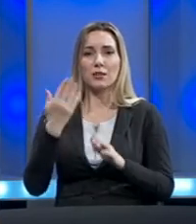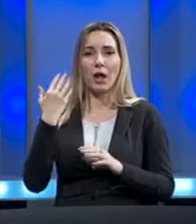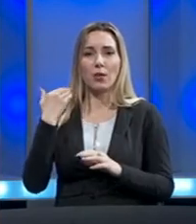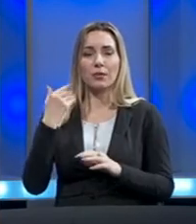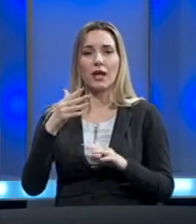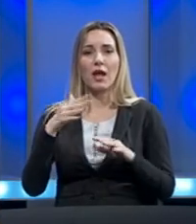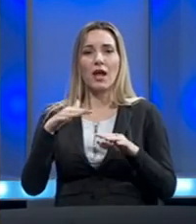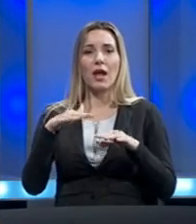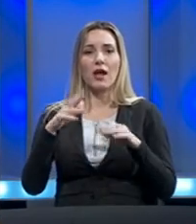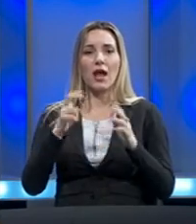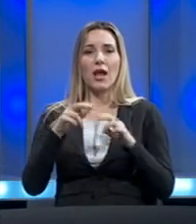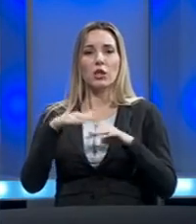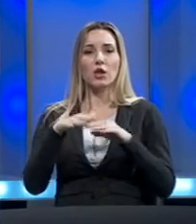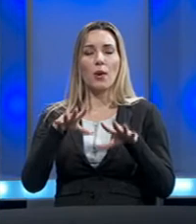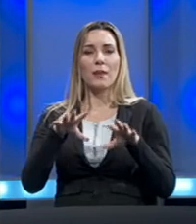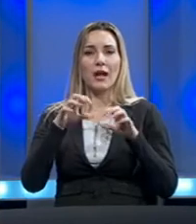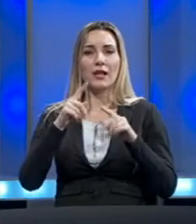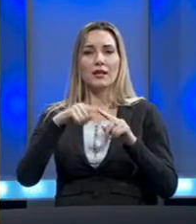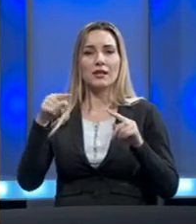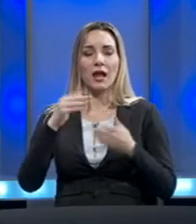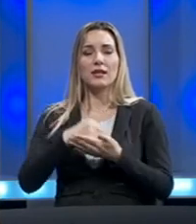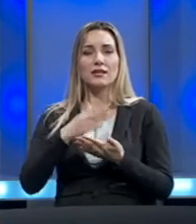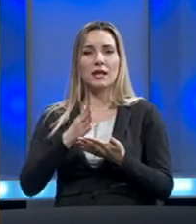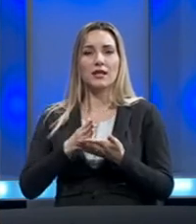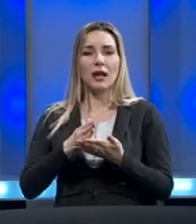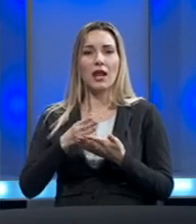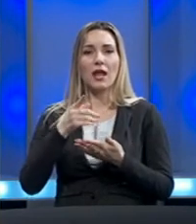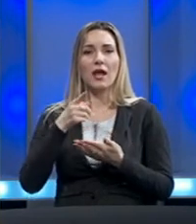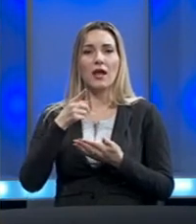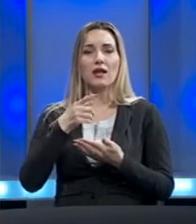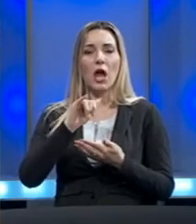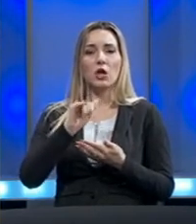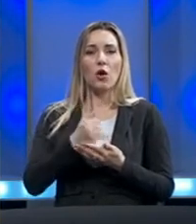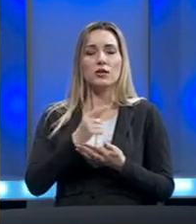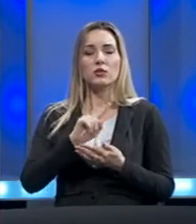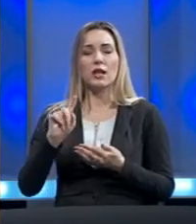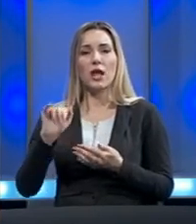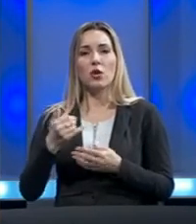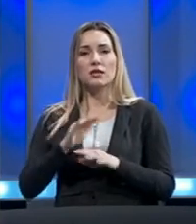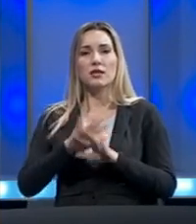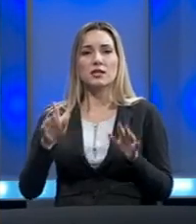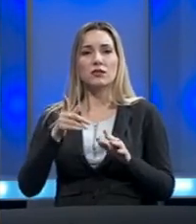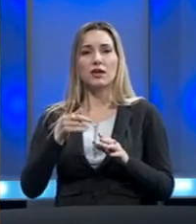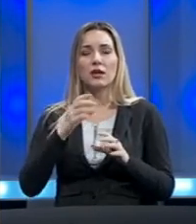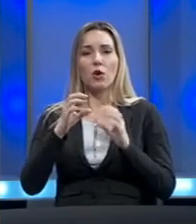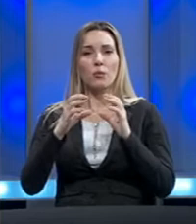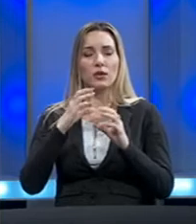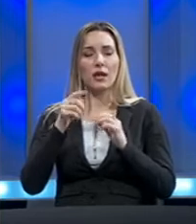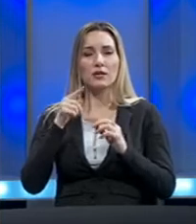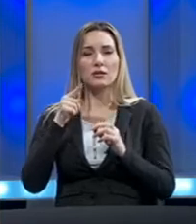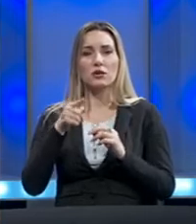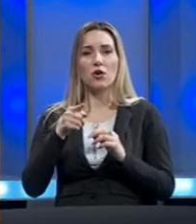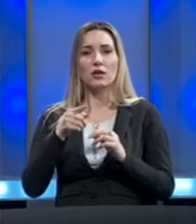suštine elektromagnetni talasi sa dijelena jonizujuće, nejonizujuće, svi telekomunikacijani